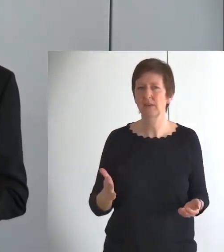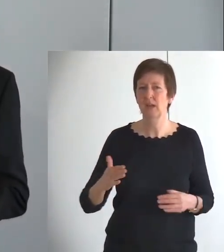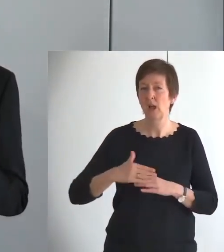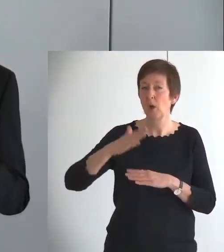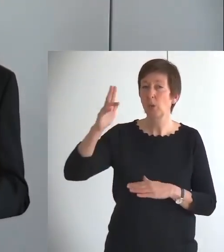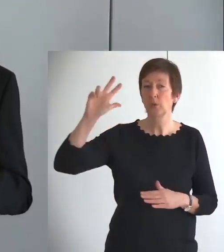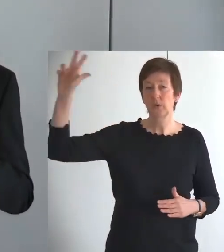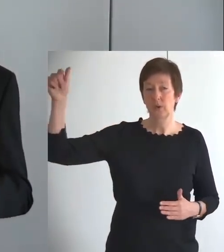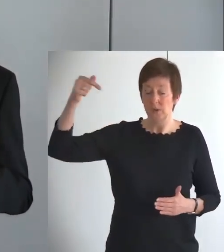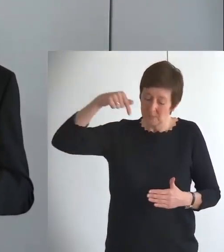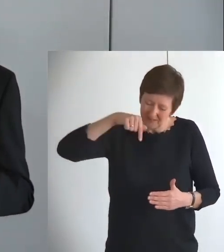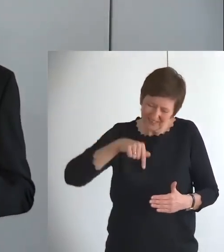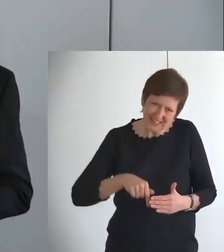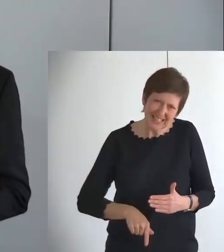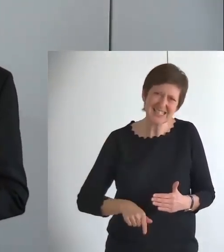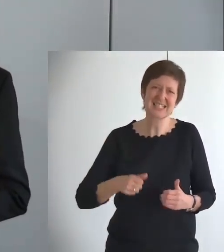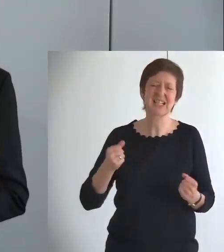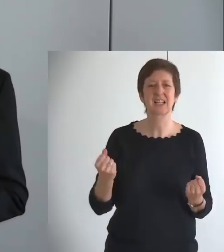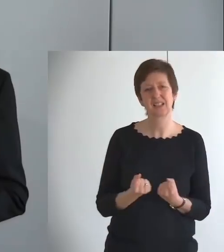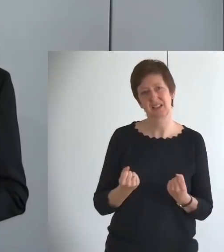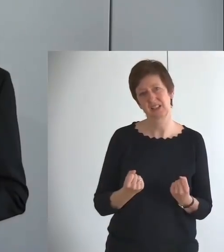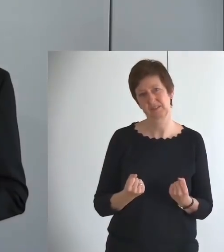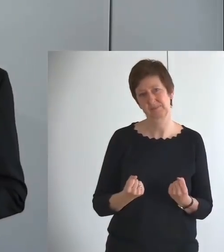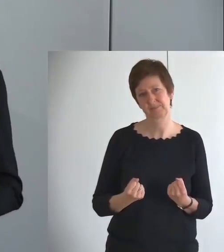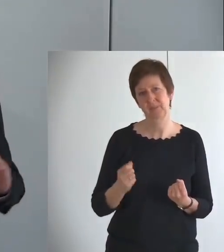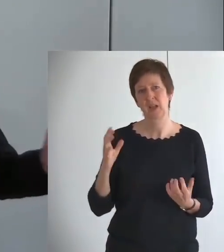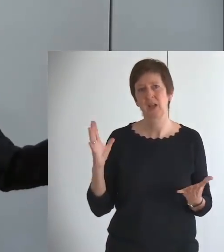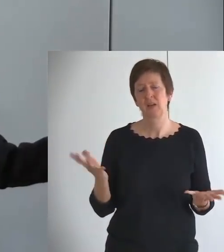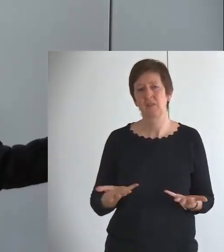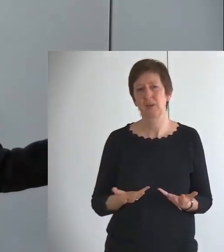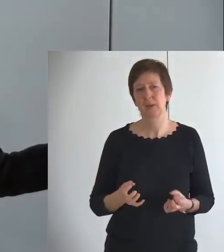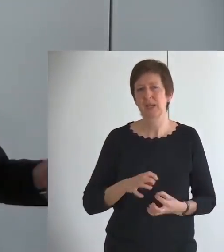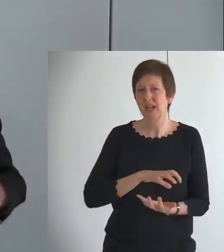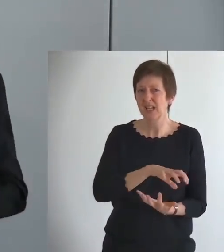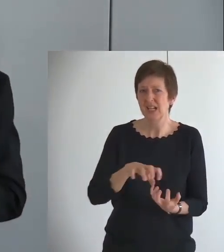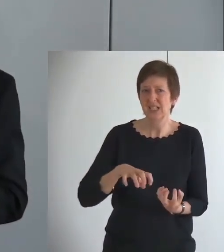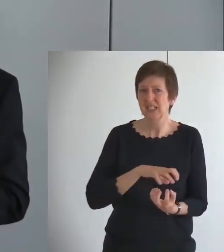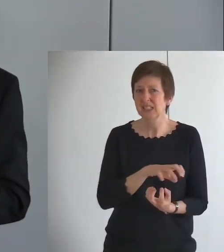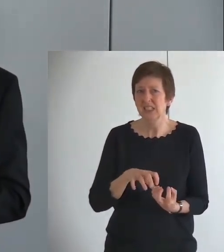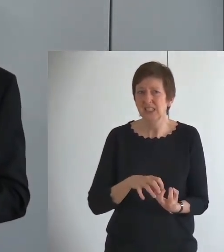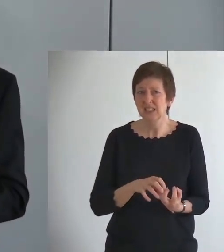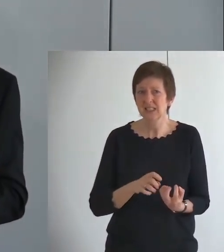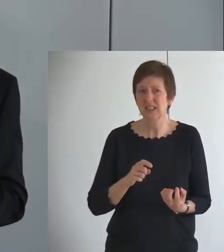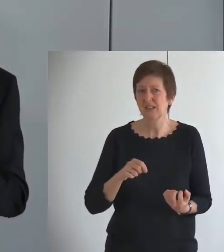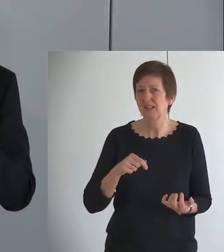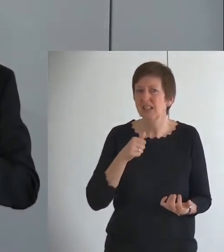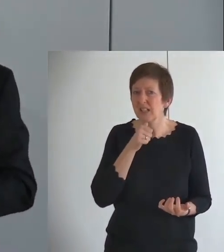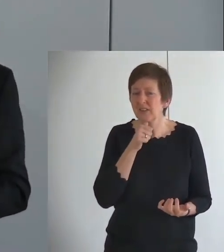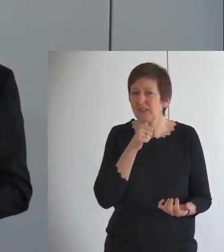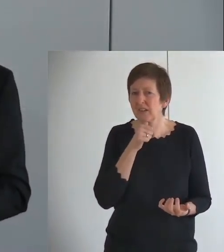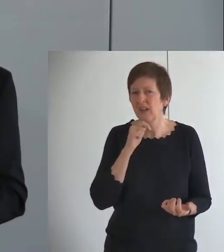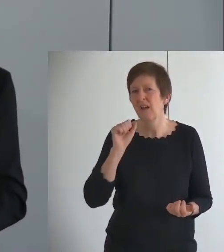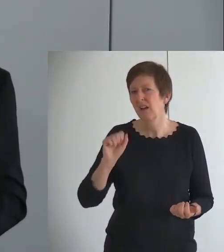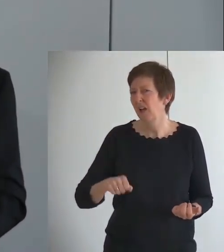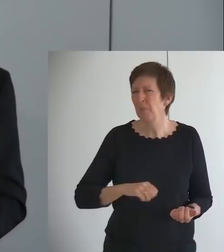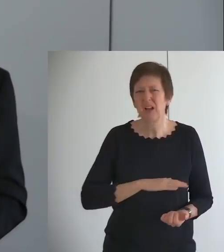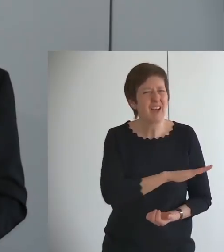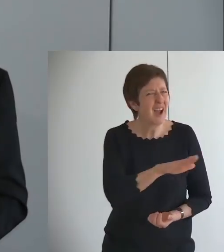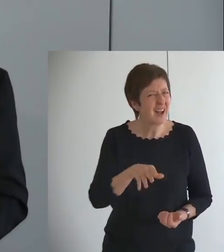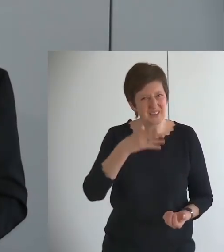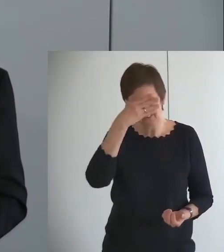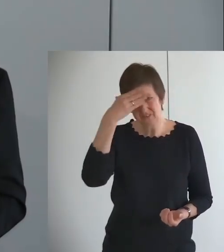getan hat. Ja, wenn man in solch einer Krise steckt, dann vergisst man ja alles, was mal gewesen ist. Oder die Gefahr besteht jedenfalls.